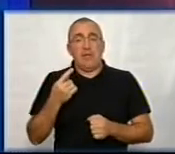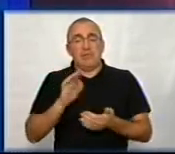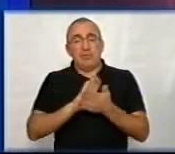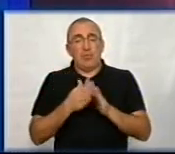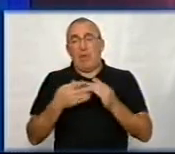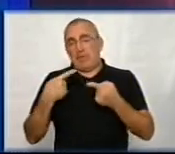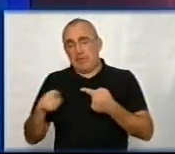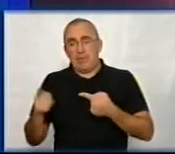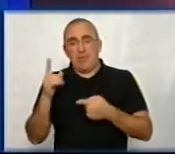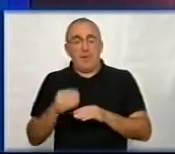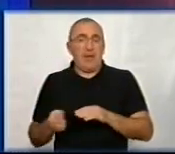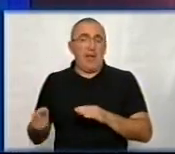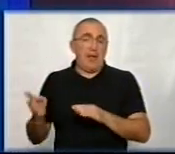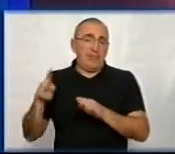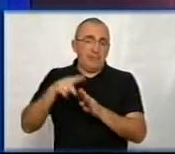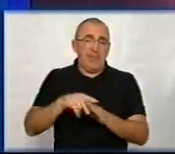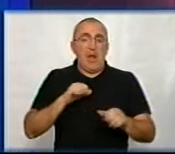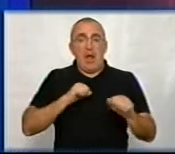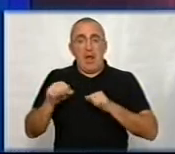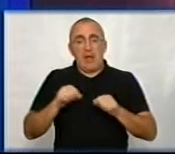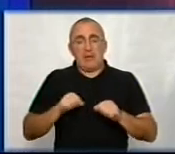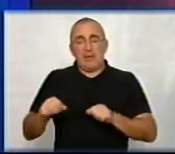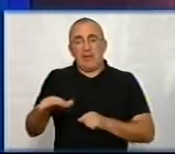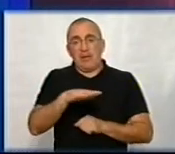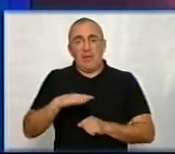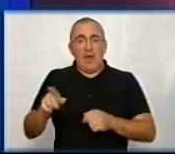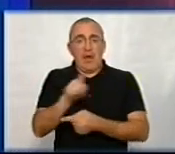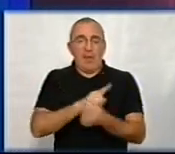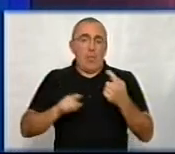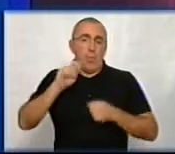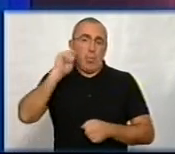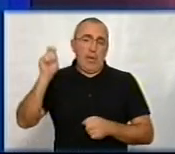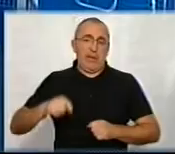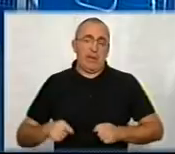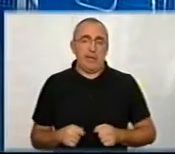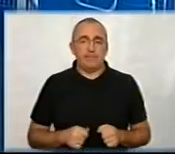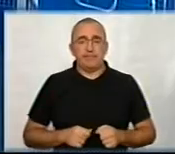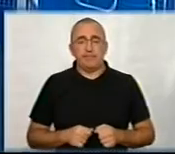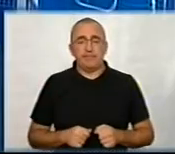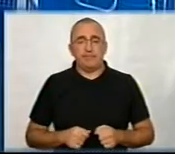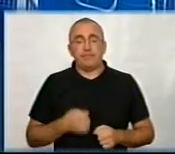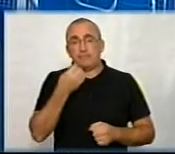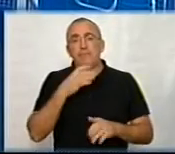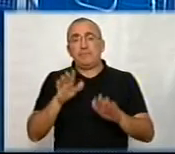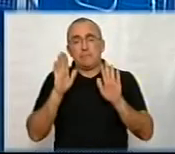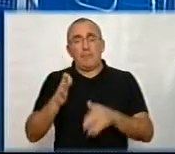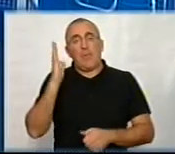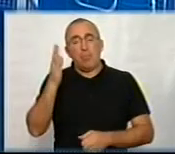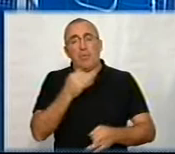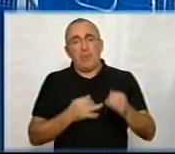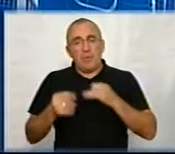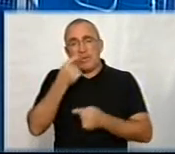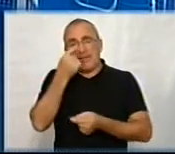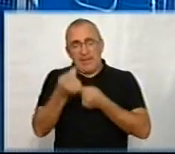інша, і вона пов'язана, накладається взагалі на адміністративну територіальну реформу України. Грасте, от будемо говорити